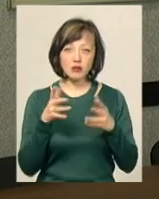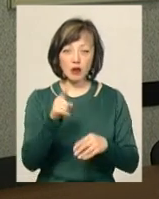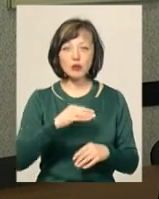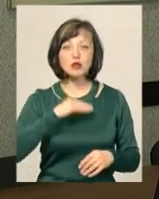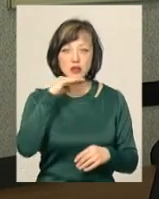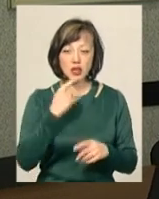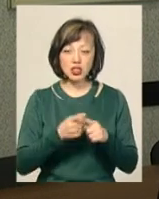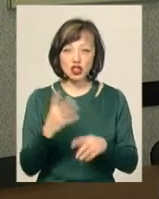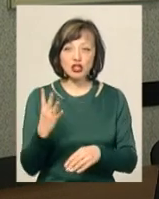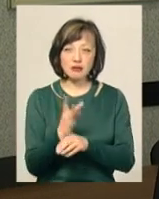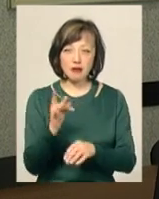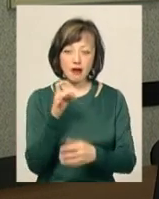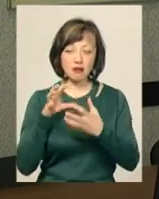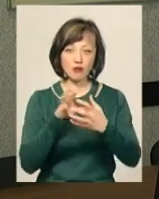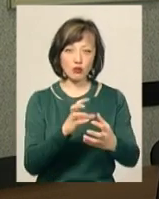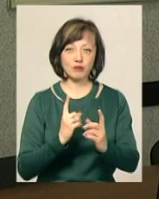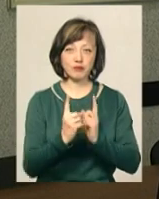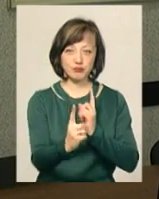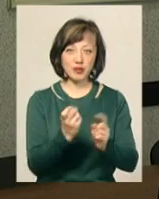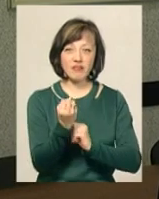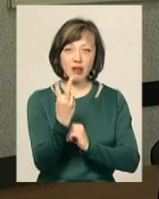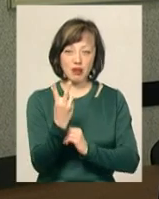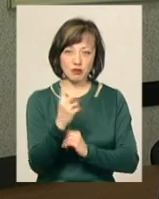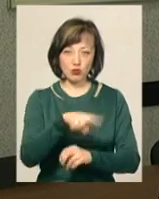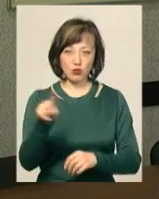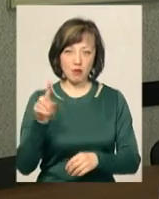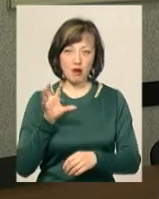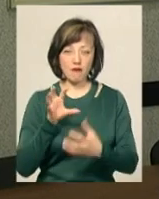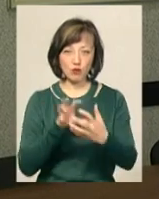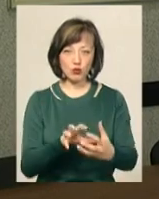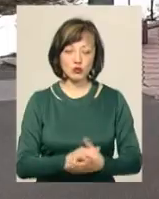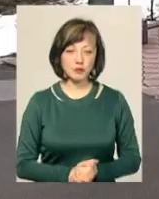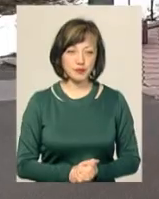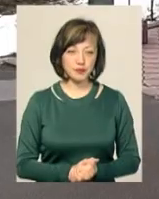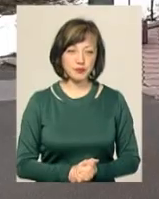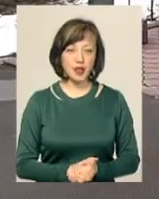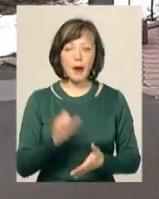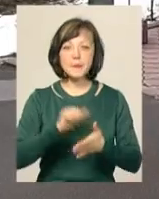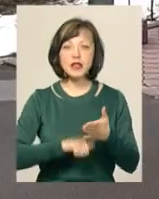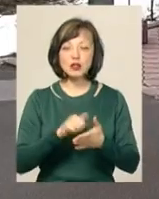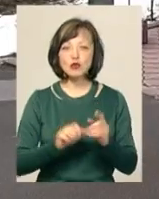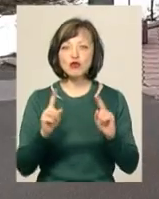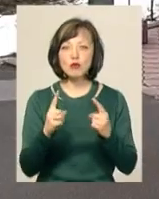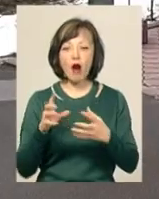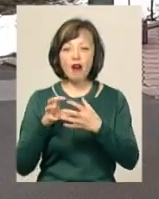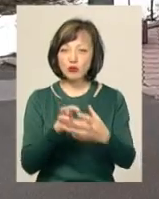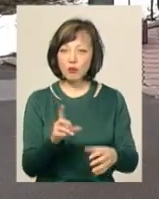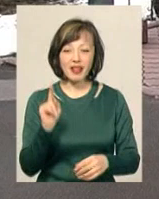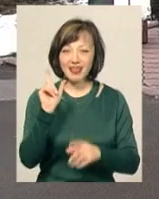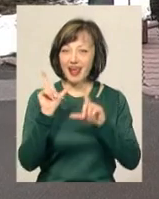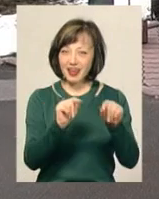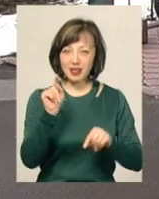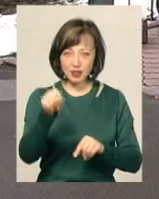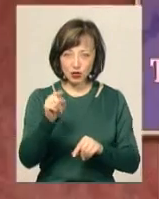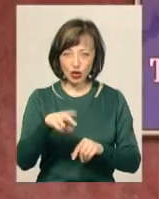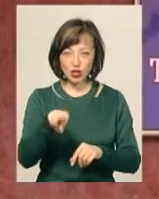цих чотирьох рейсів, які туди 12 маршрут на сьогоднішній роблять. Причиною, чому автобус не заїжджає на дачний масив